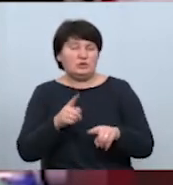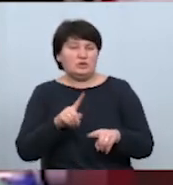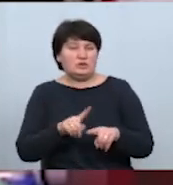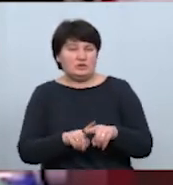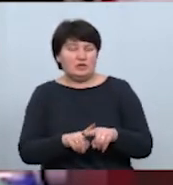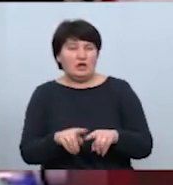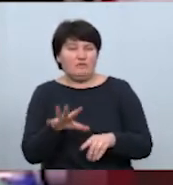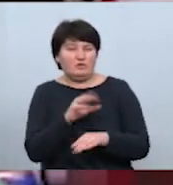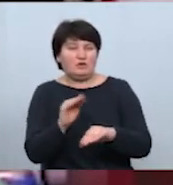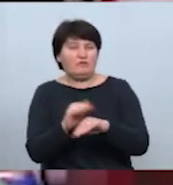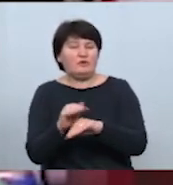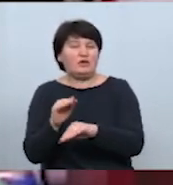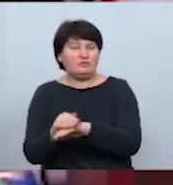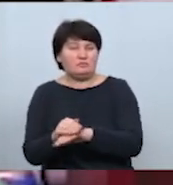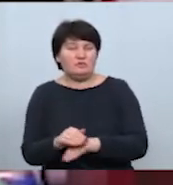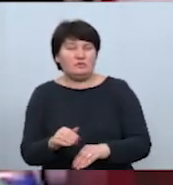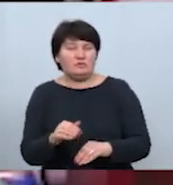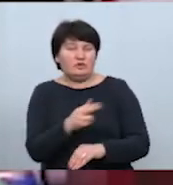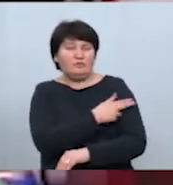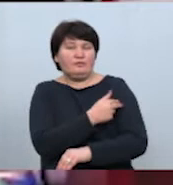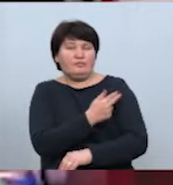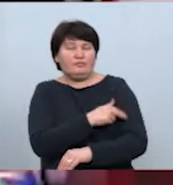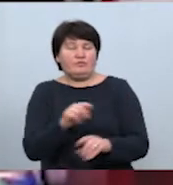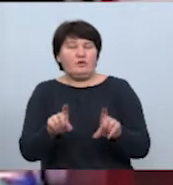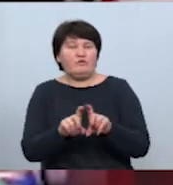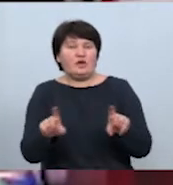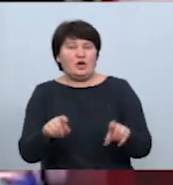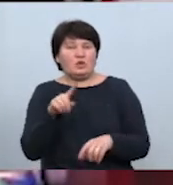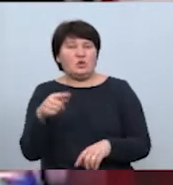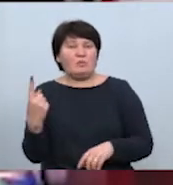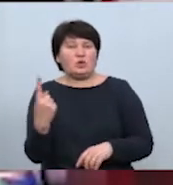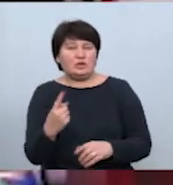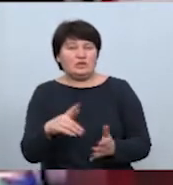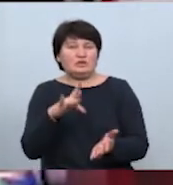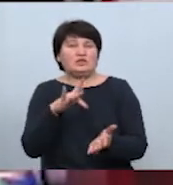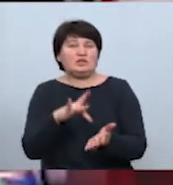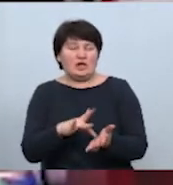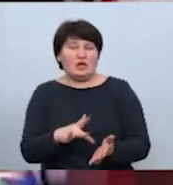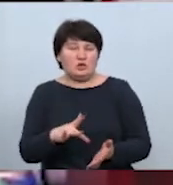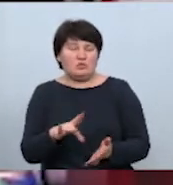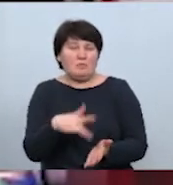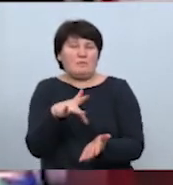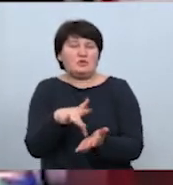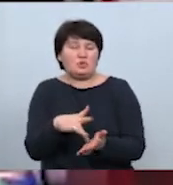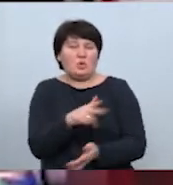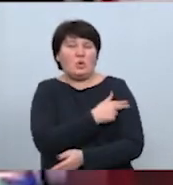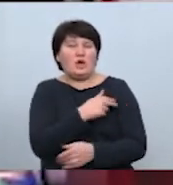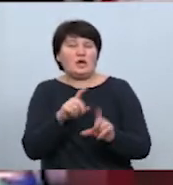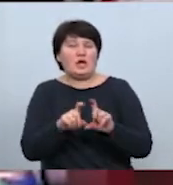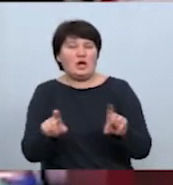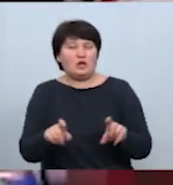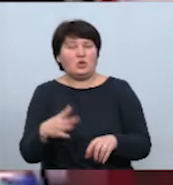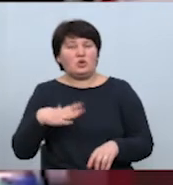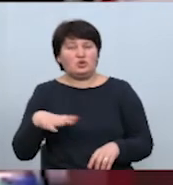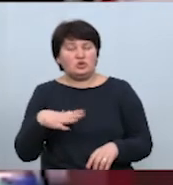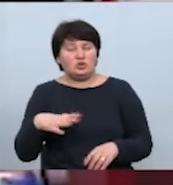результати фактично двох лікарень. Міської клінічної лікарні номер один і центральної міської клінічної лікарні. Ми очікуємо результати